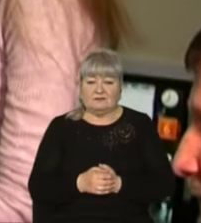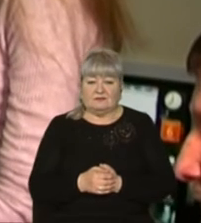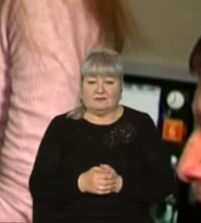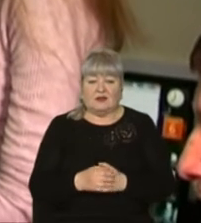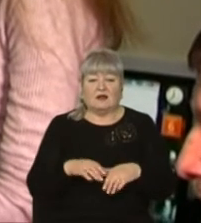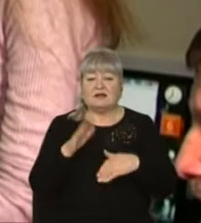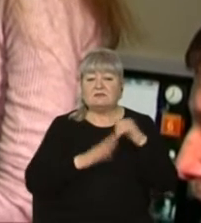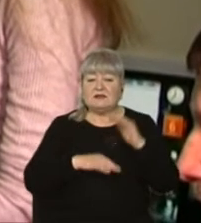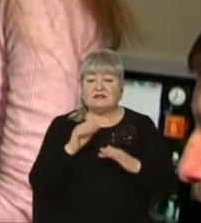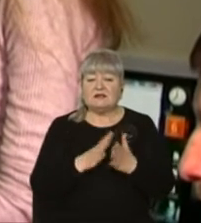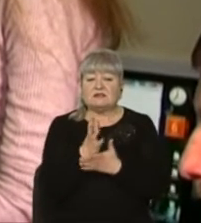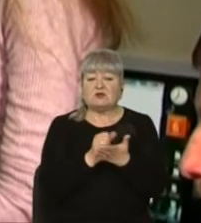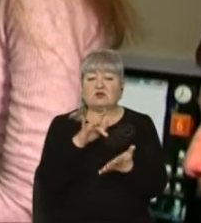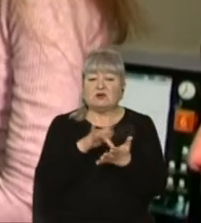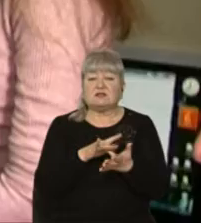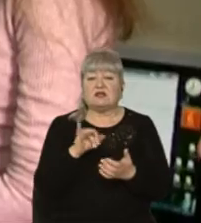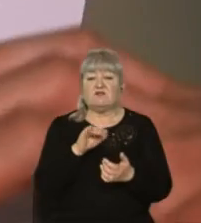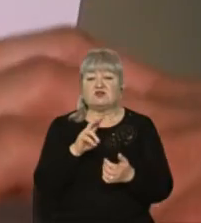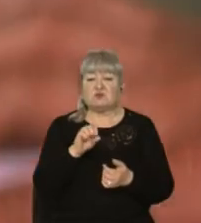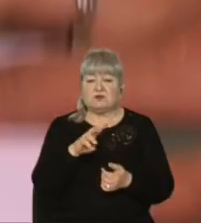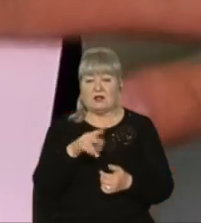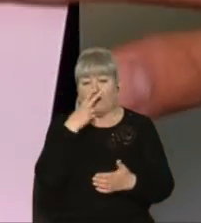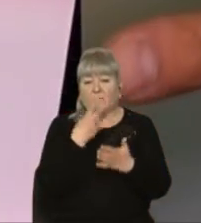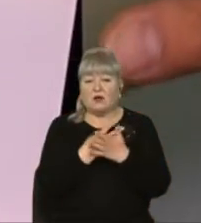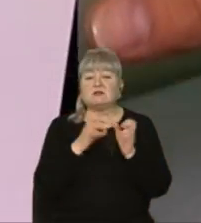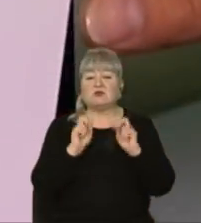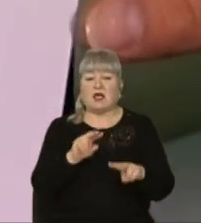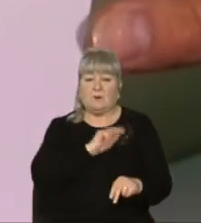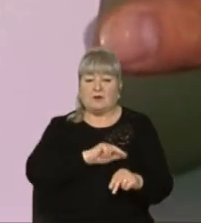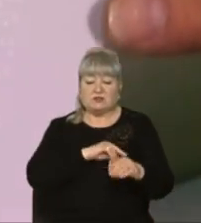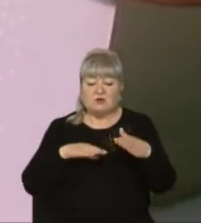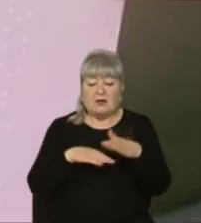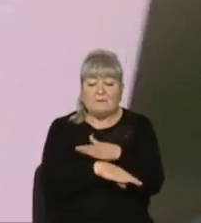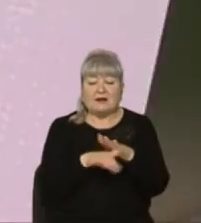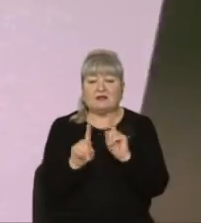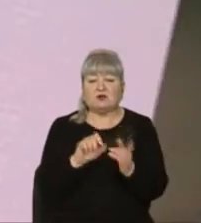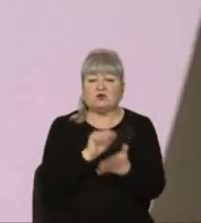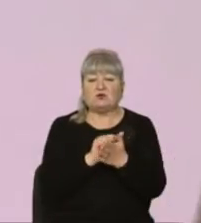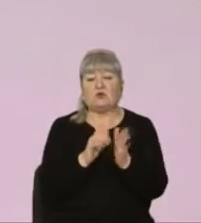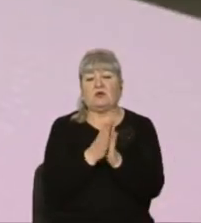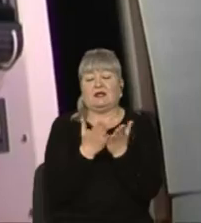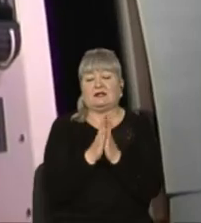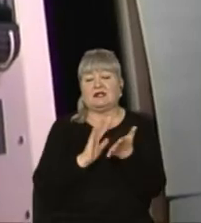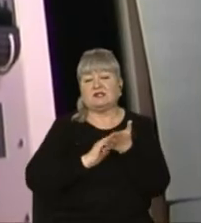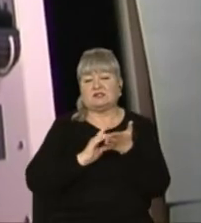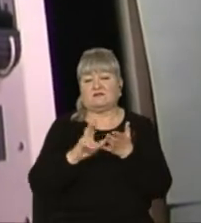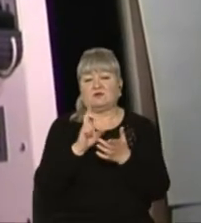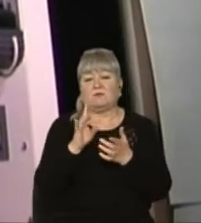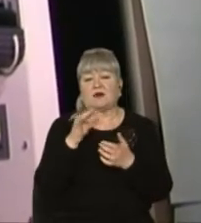Спеціалістка ресурсного центру Катерина Івашутіна показує, як працює принтер, що друкує книги шрифтом Брайля.